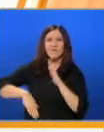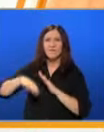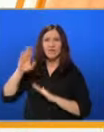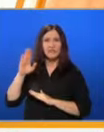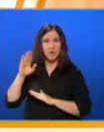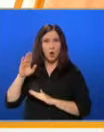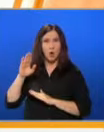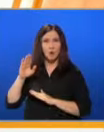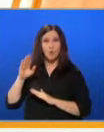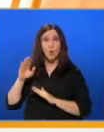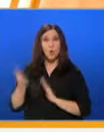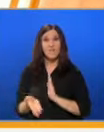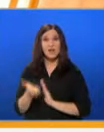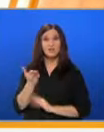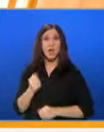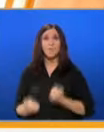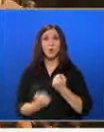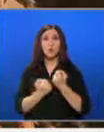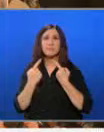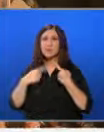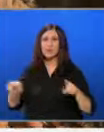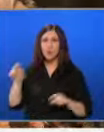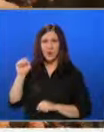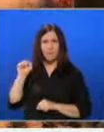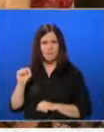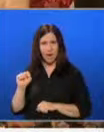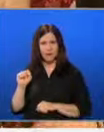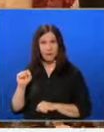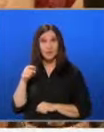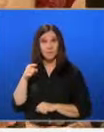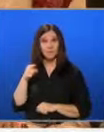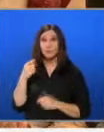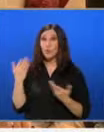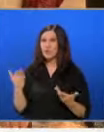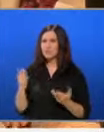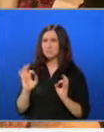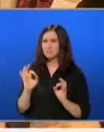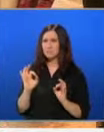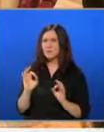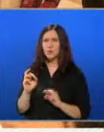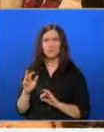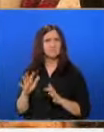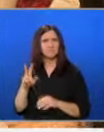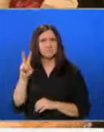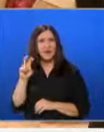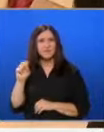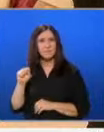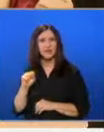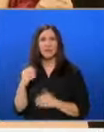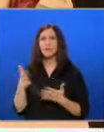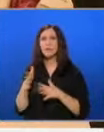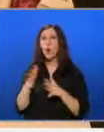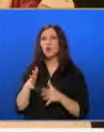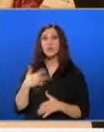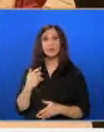ръст подкрепа за други партии и това са, да кажем, около 20 партии, където